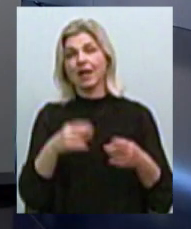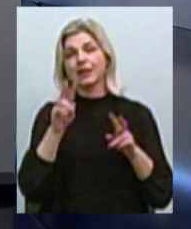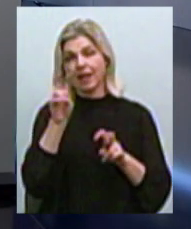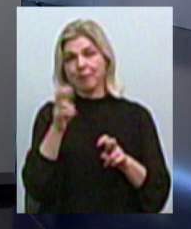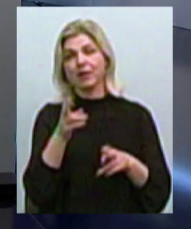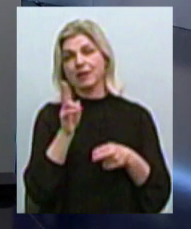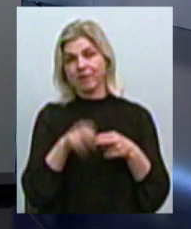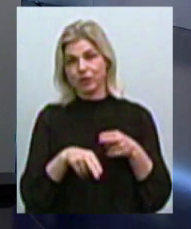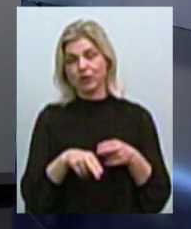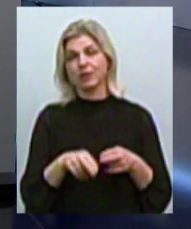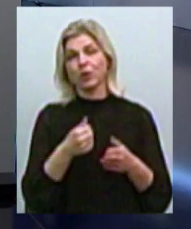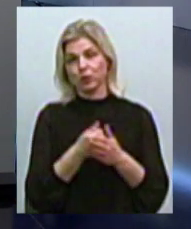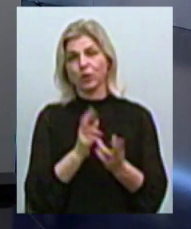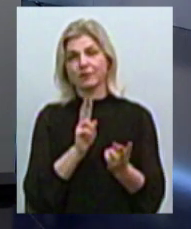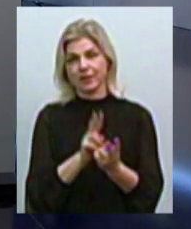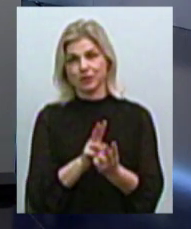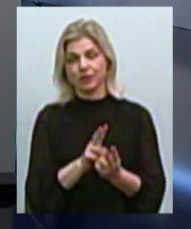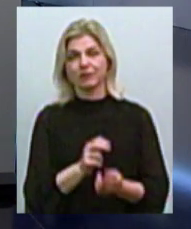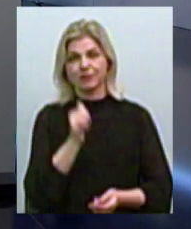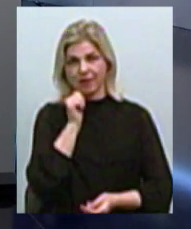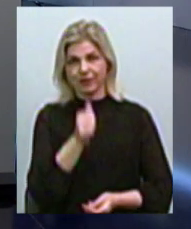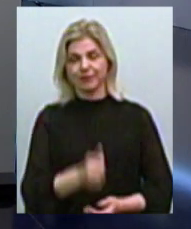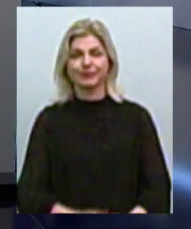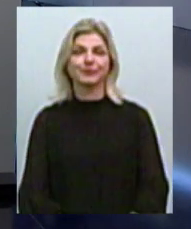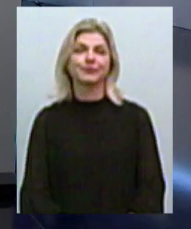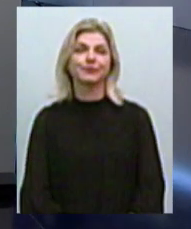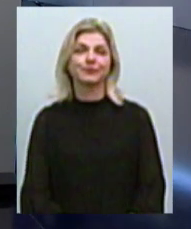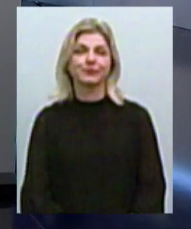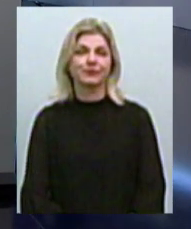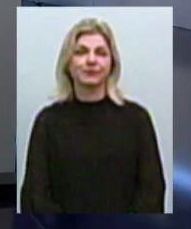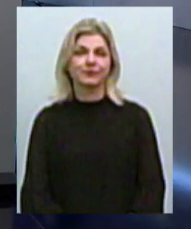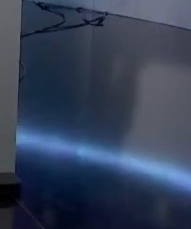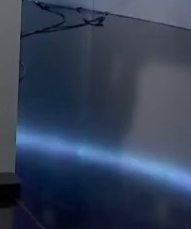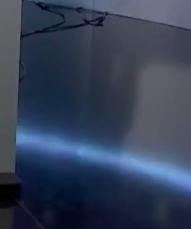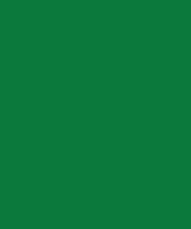дня завершена, которая будет наступная тема, подскажет уже наступный день. На все доброе.